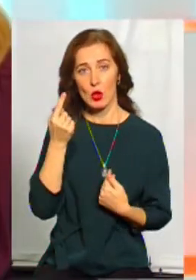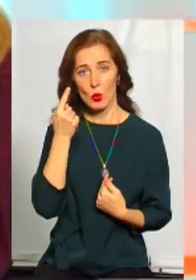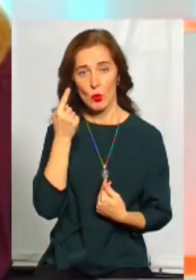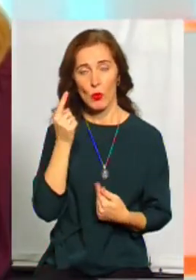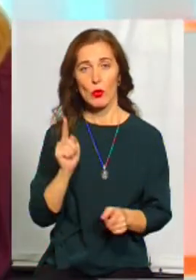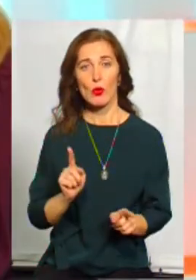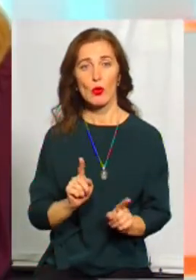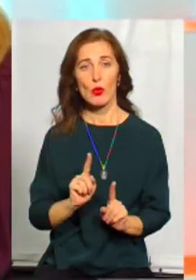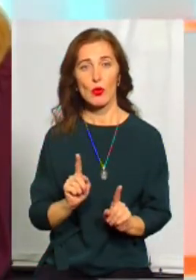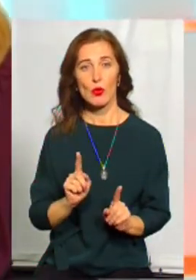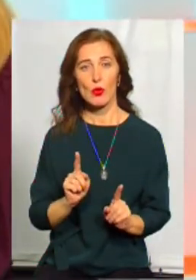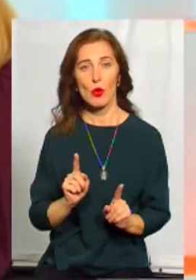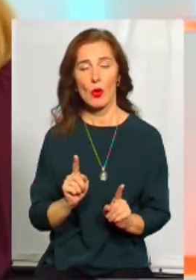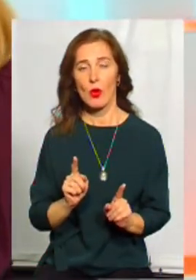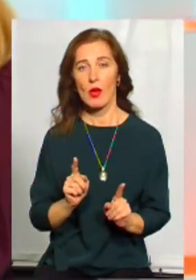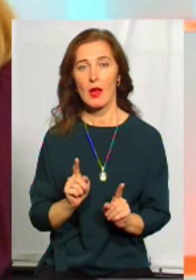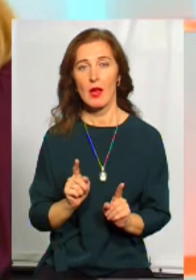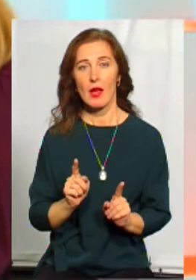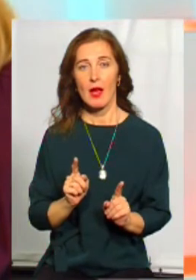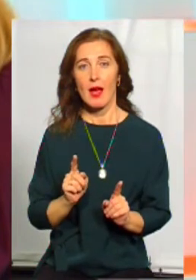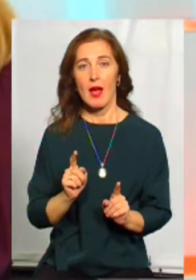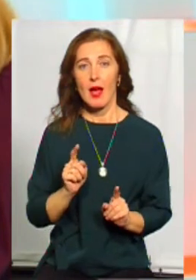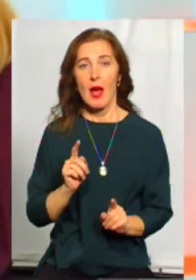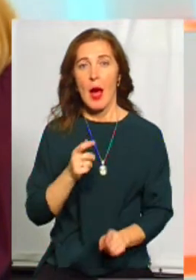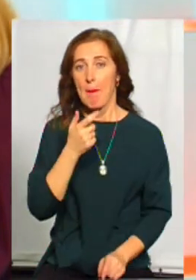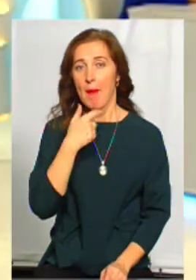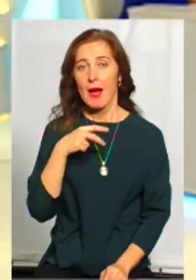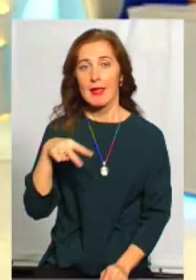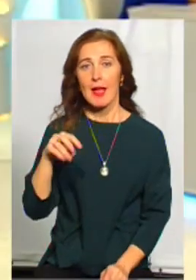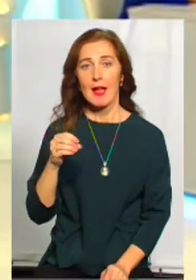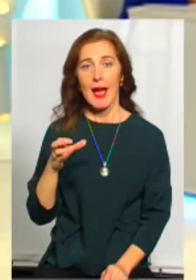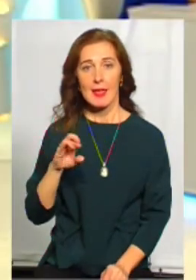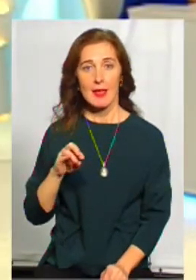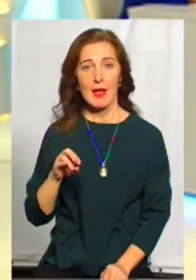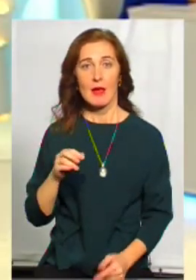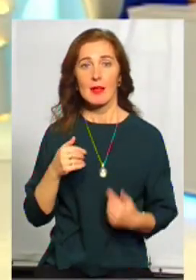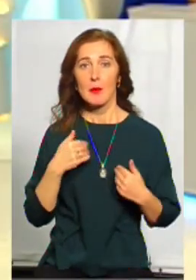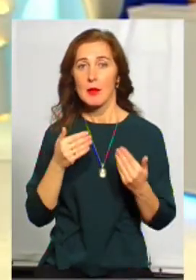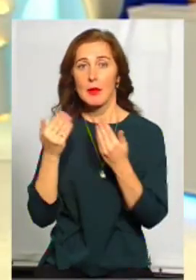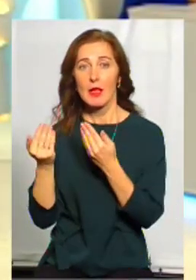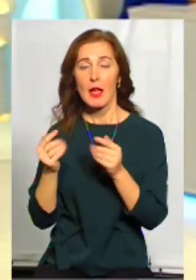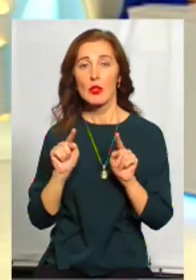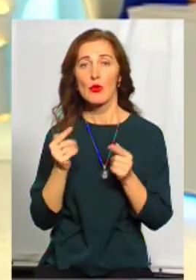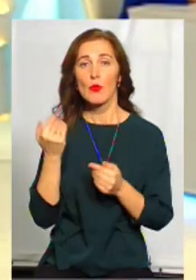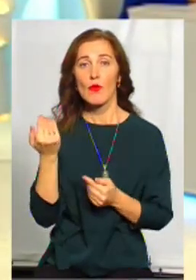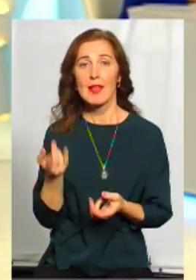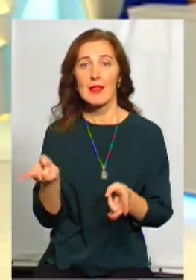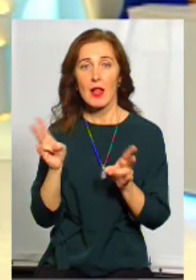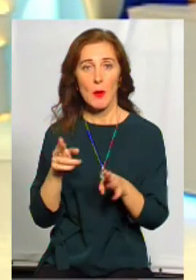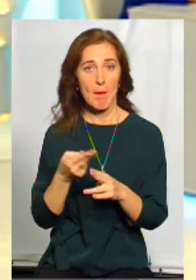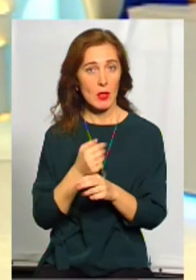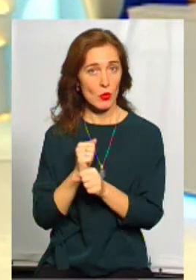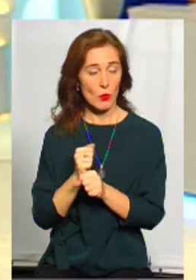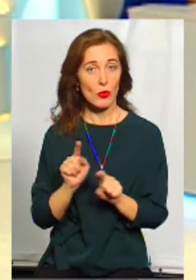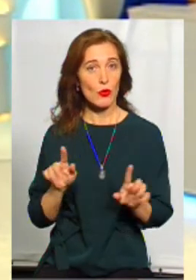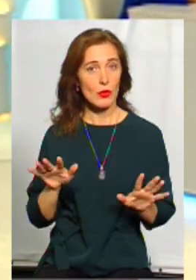вам би треба було запитати, пані Лесі, а чому ви залишилися без роботи? Що сталося з